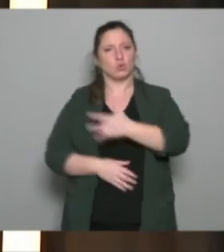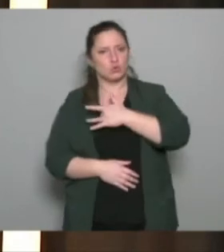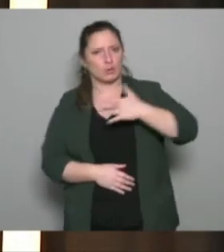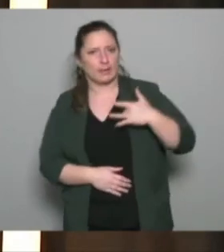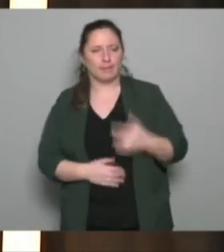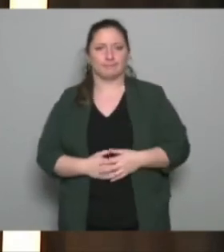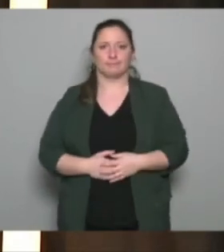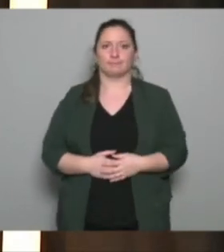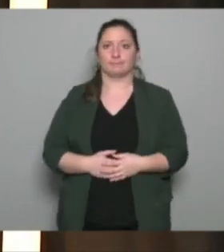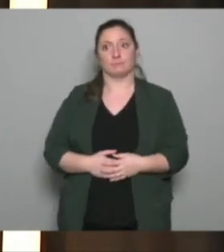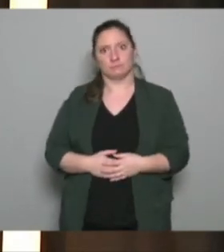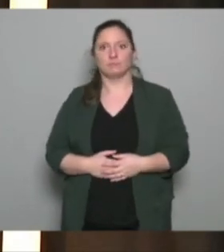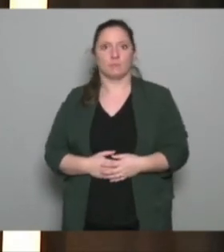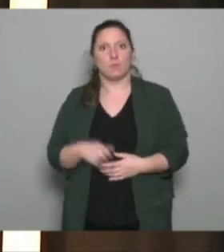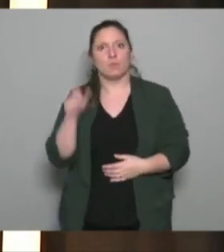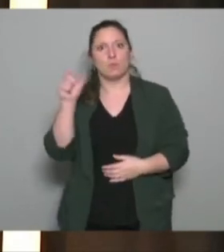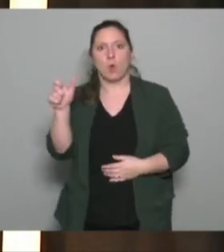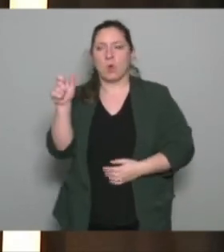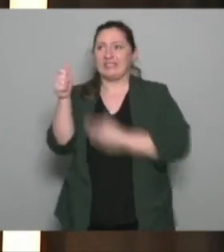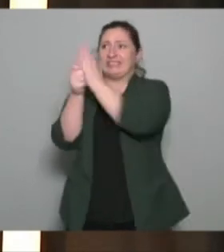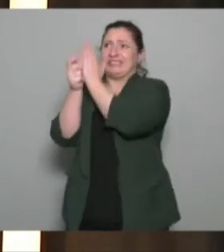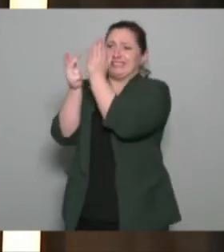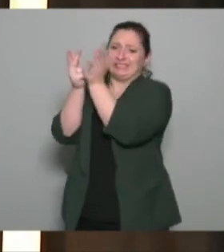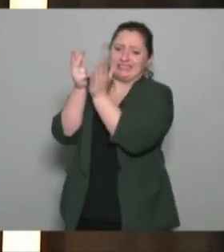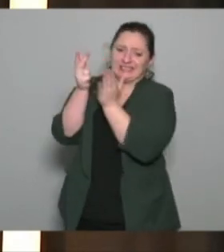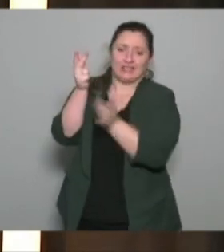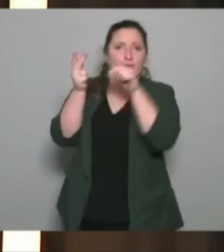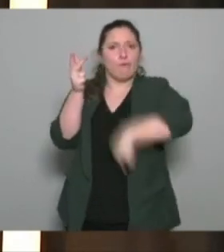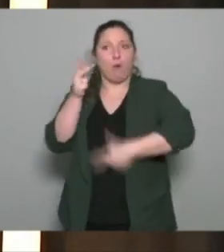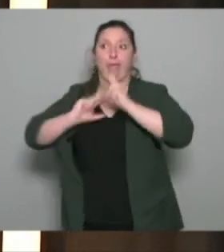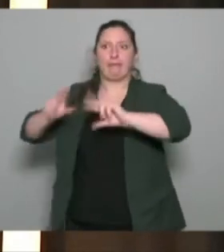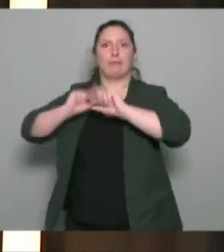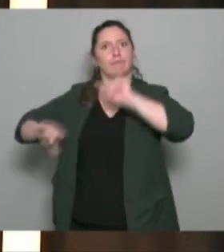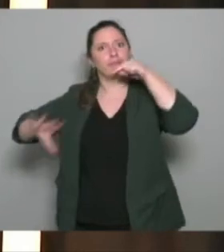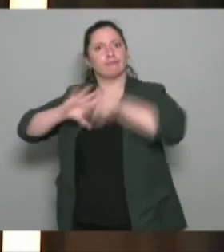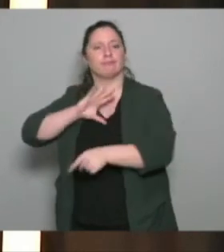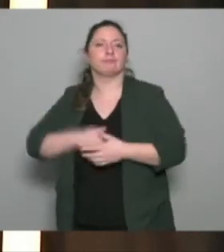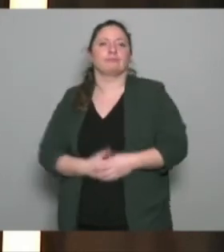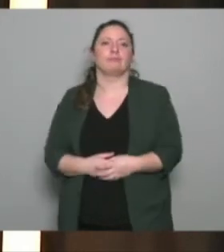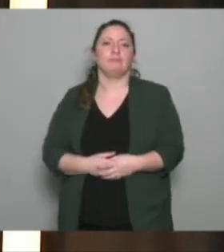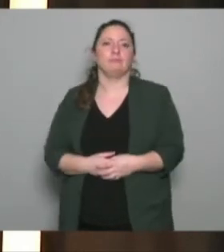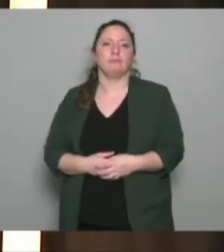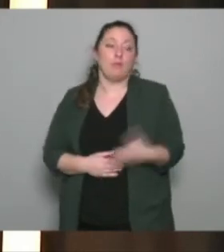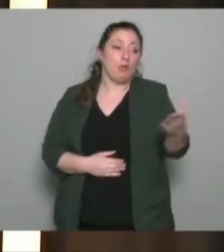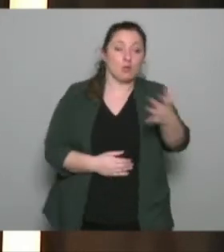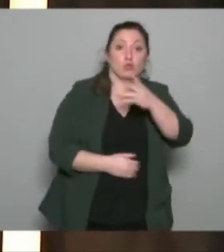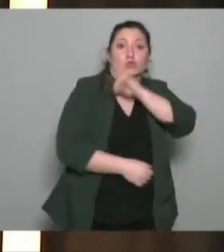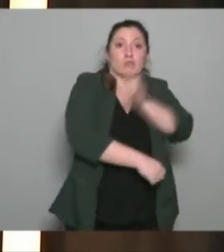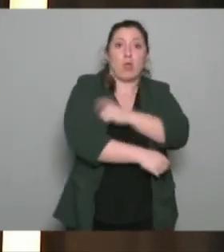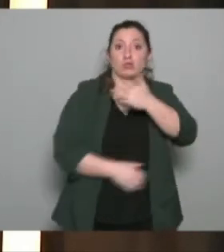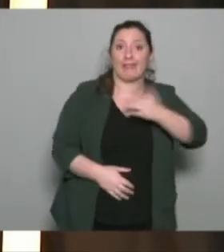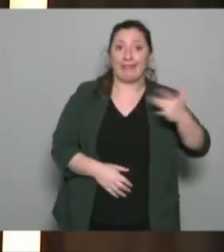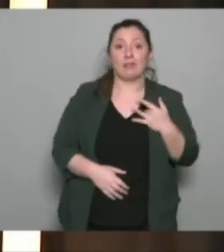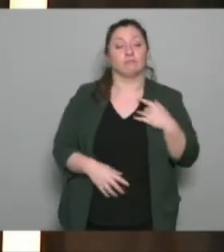santé deuxième mot valise dont on a besoin on en a besoin de ces mots valise au quotidien de nos activités encore faut-il